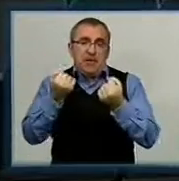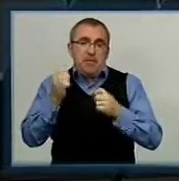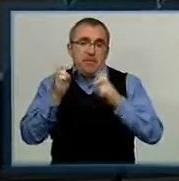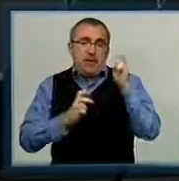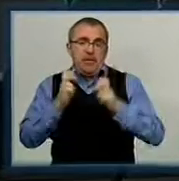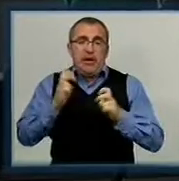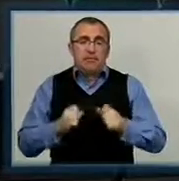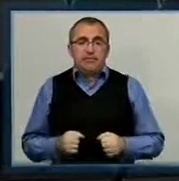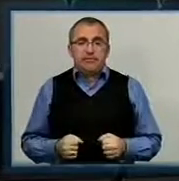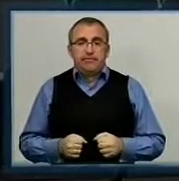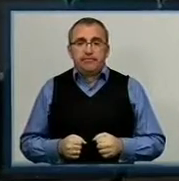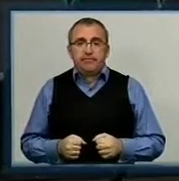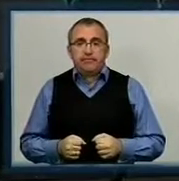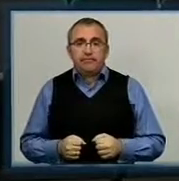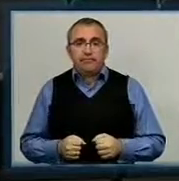Інна Промак, Іван Фоміченко. День за днем.